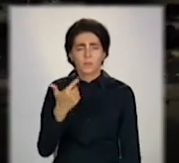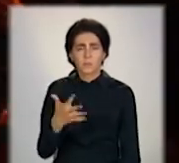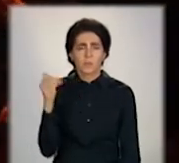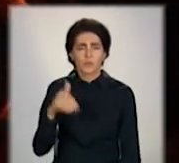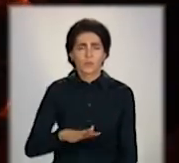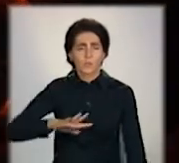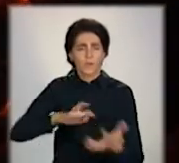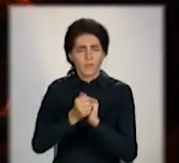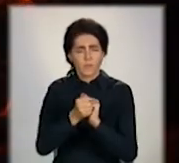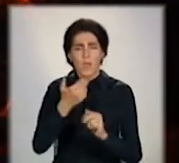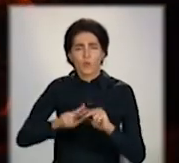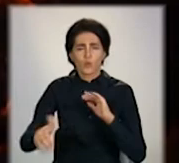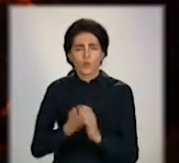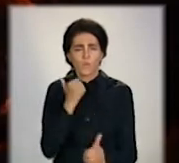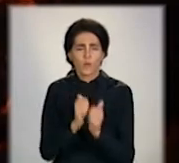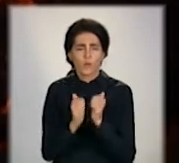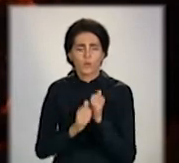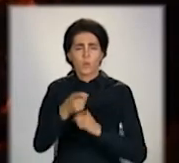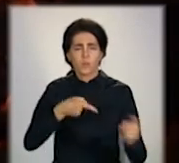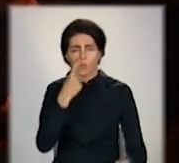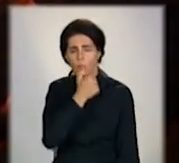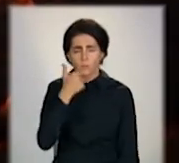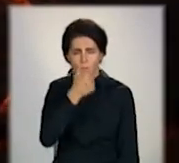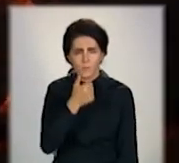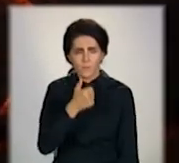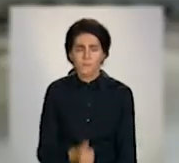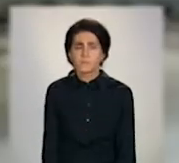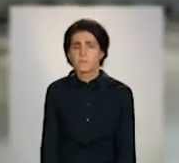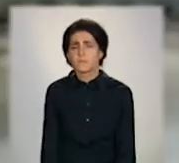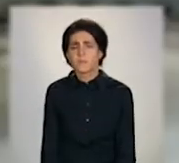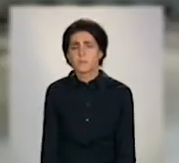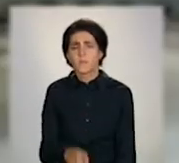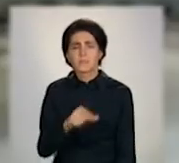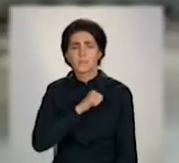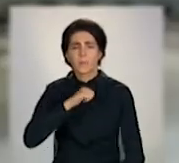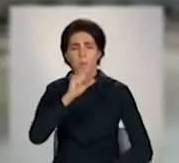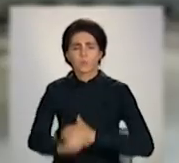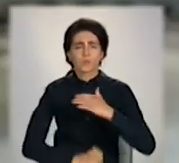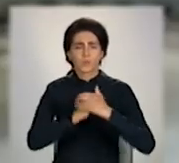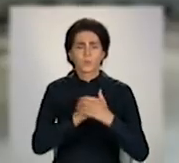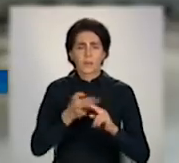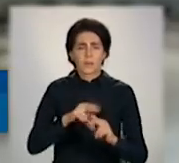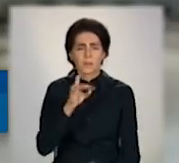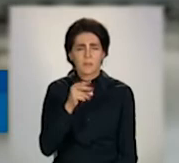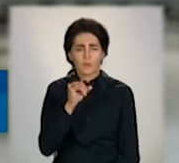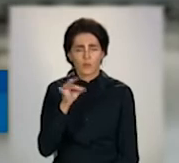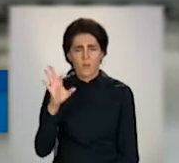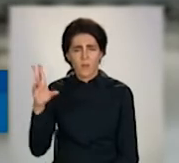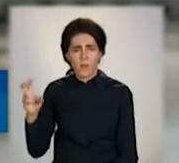плавок. Оновлюють її щопівроку. Це у нас була перефутировка, основна перефутировка конвертора.